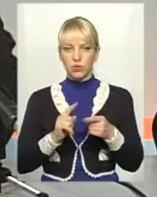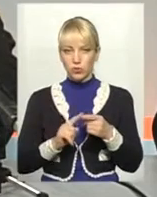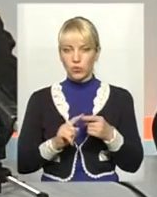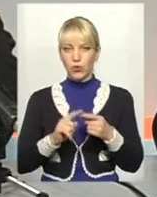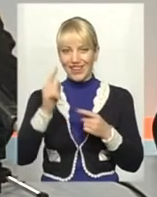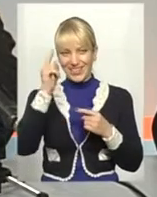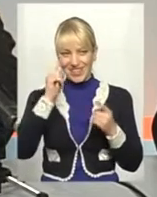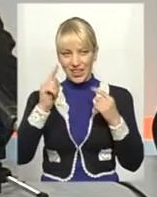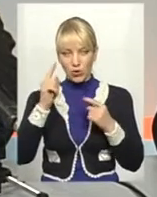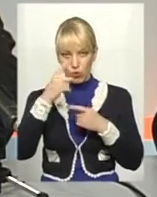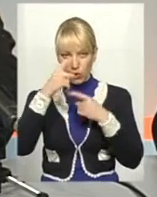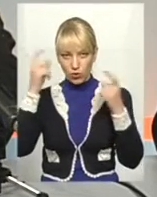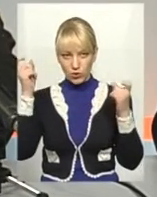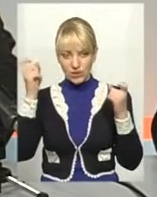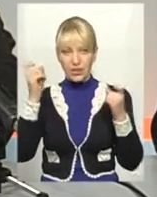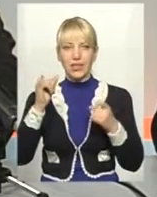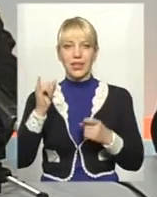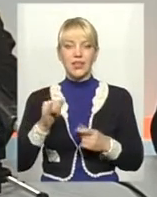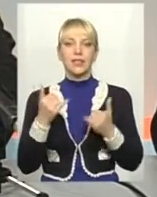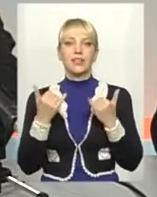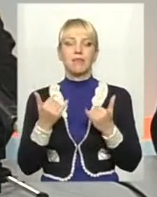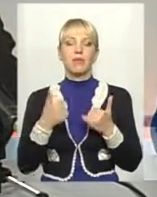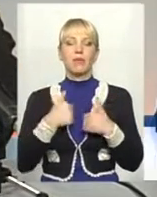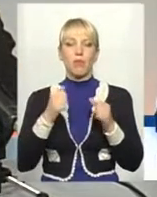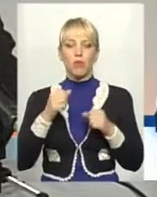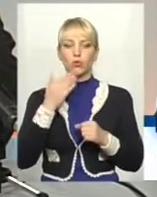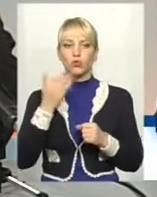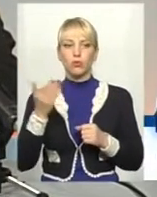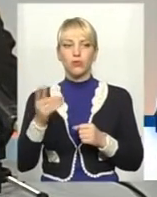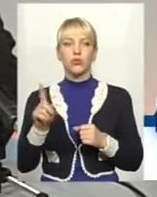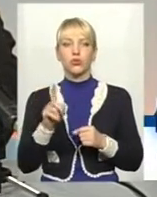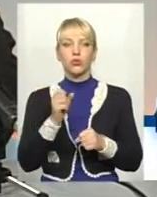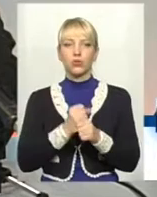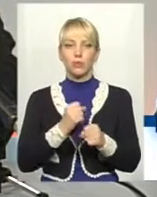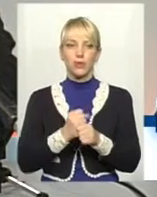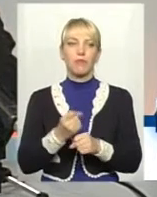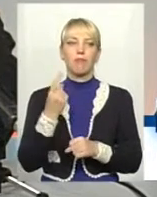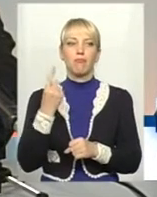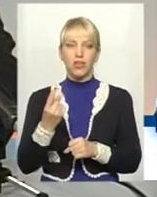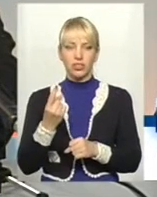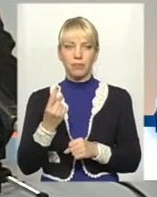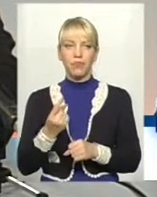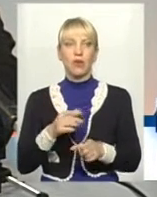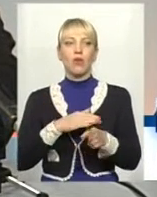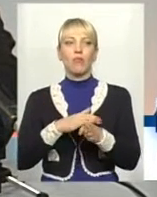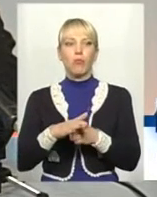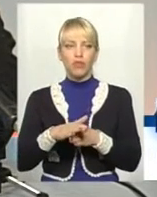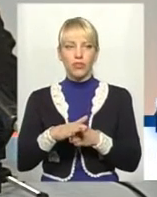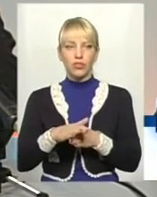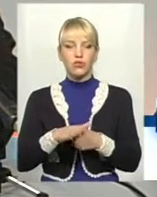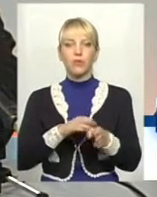оголосили. І сьогодні я можу доповісти, що зроблено. Перше, повністю